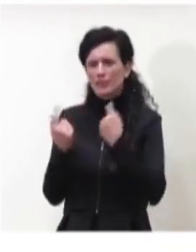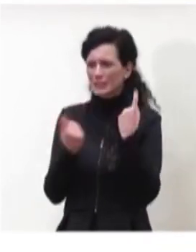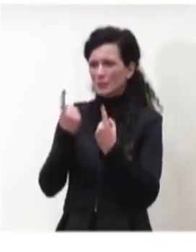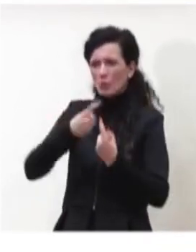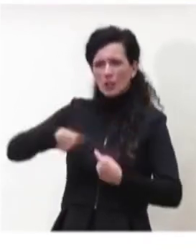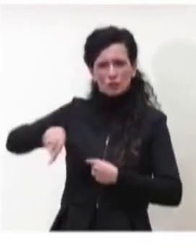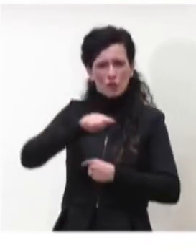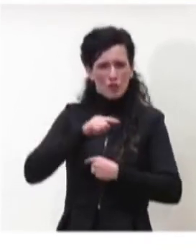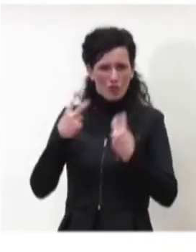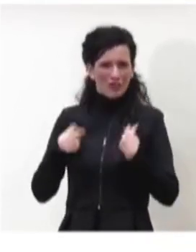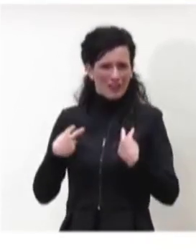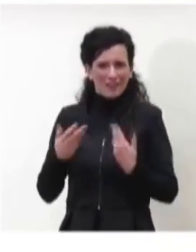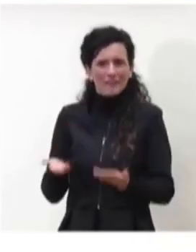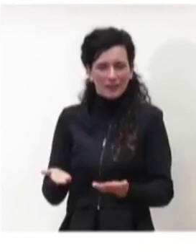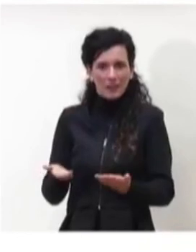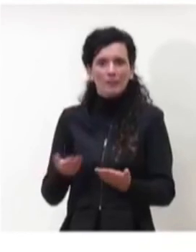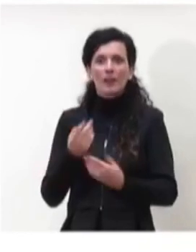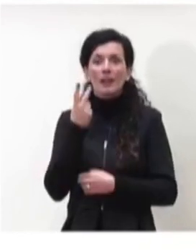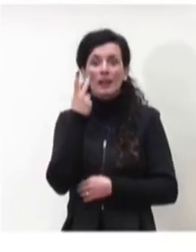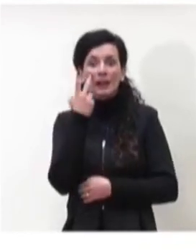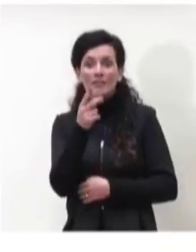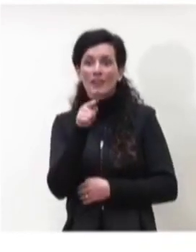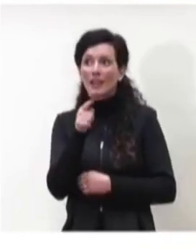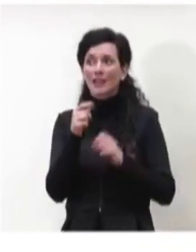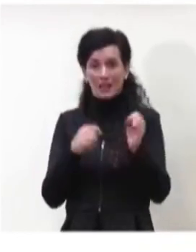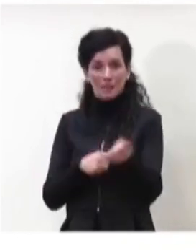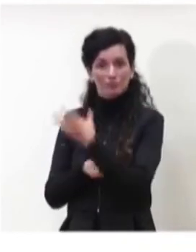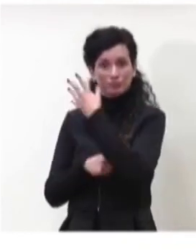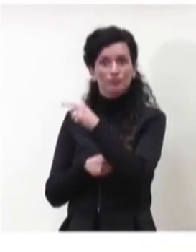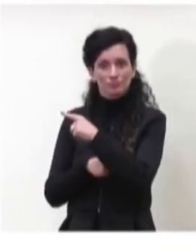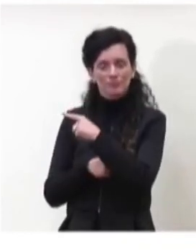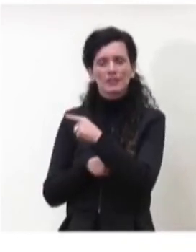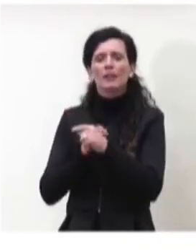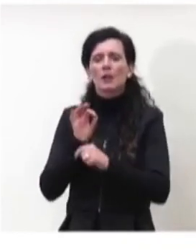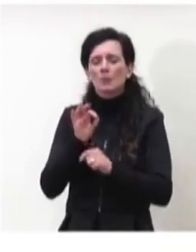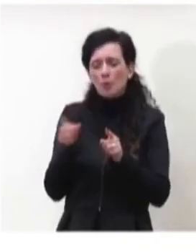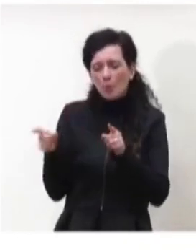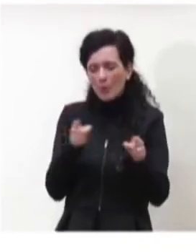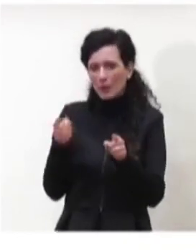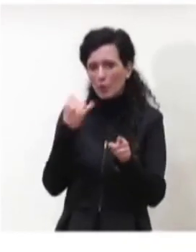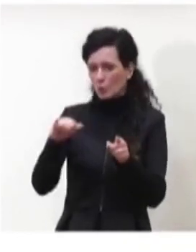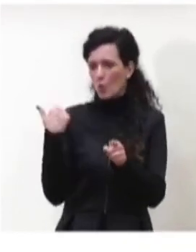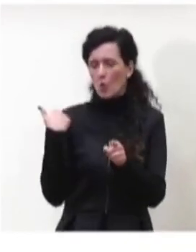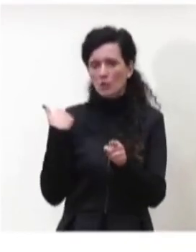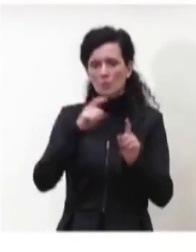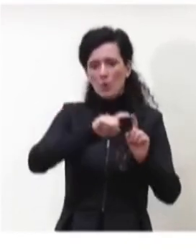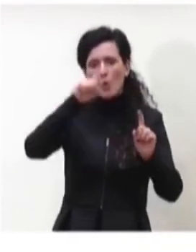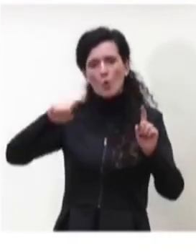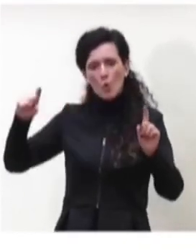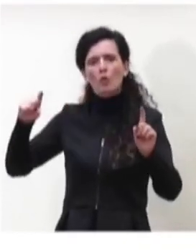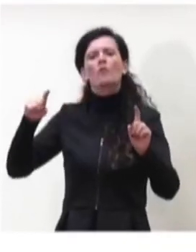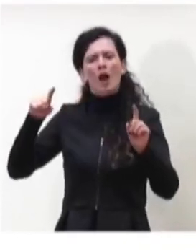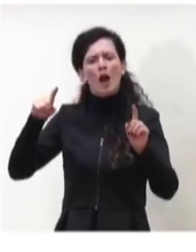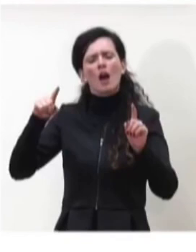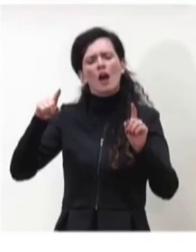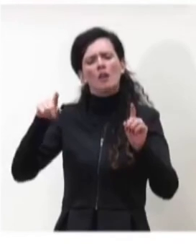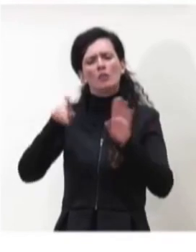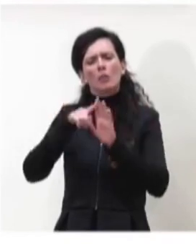e vedete come sostanzialmente nell'ultimo periodo la curva si un po' appiattita, questo ovviamente ci crea